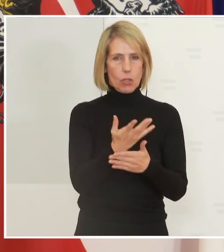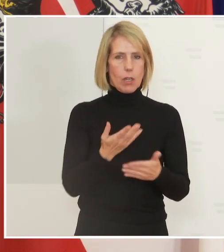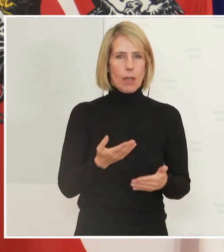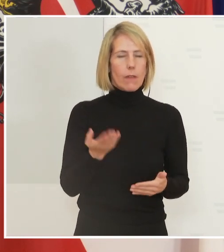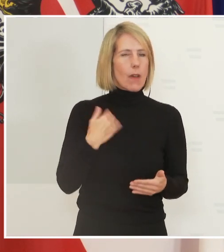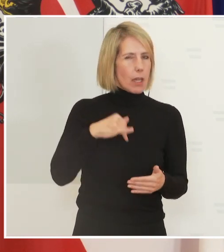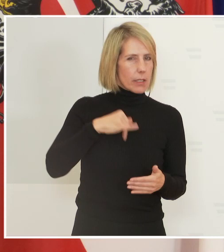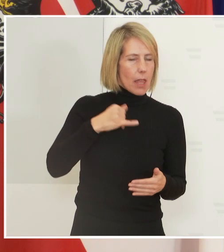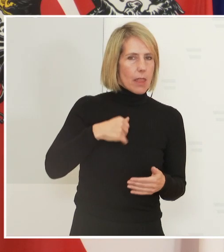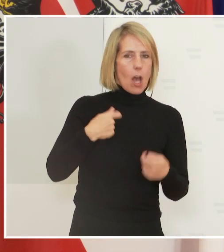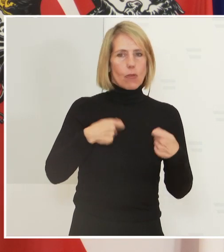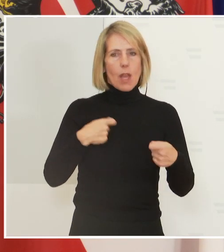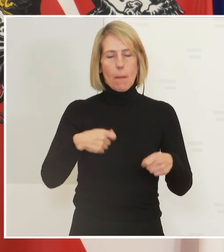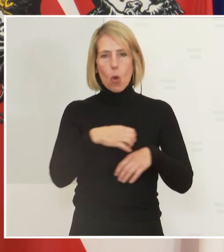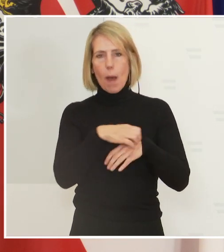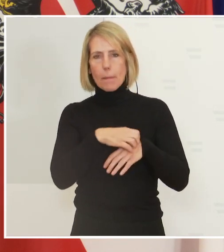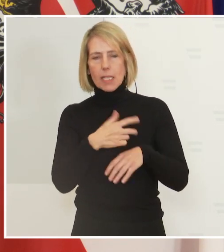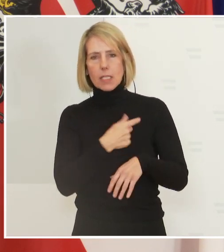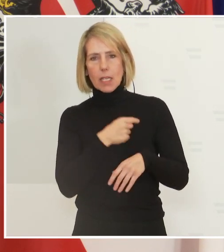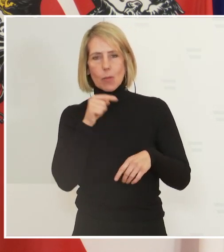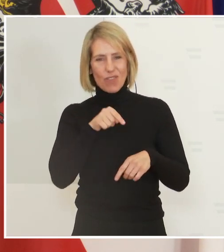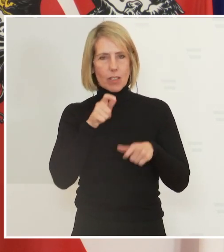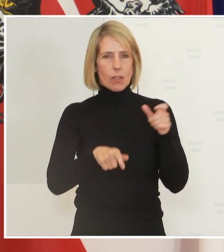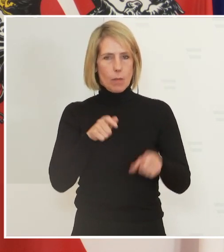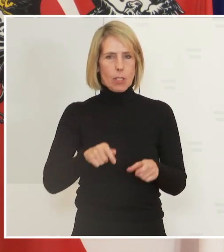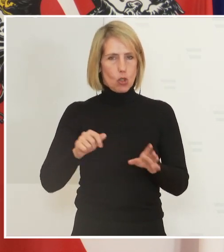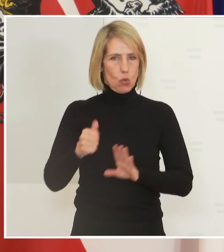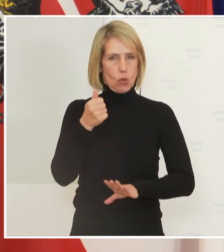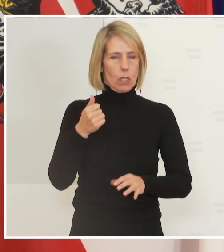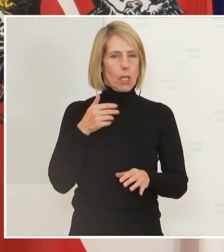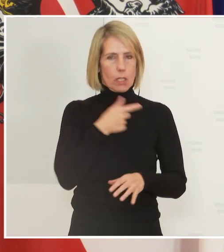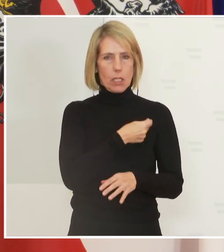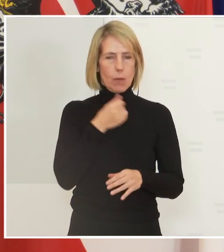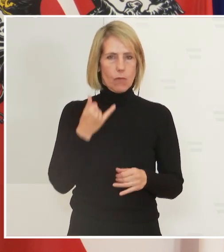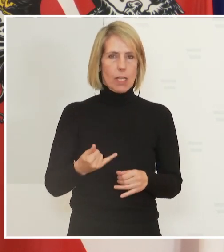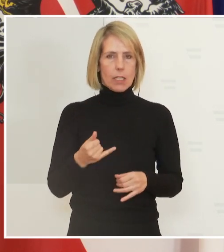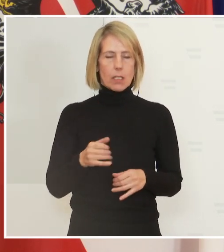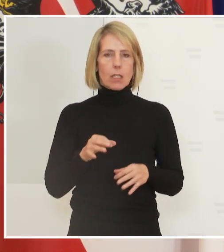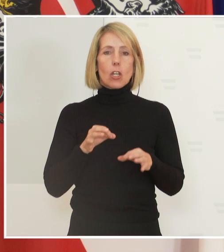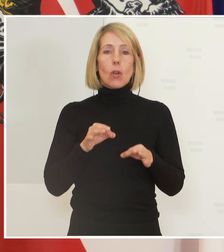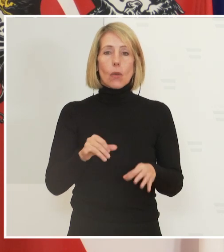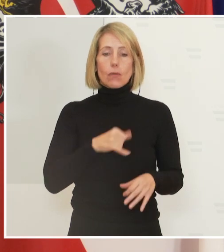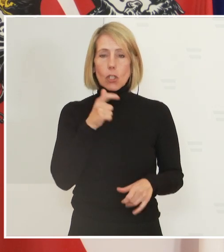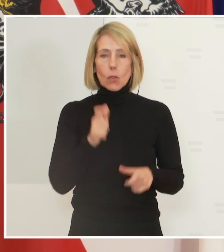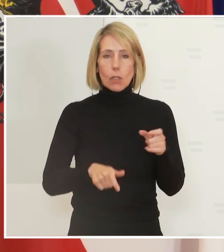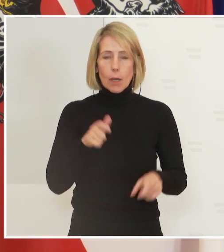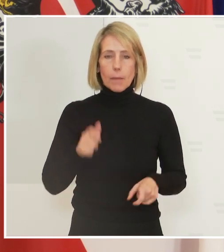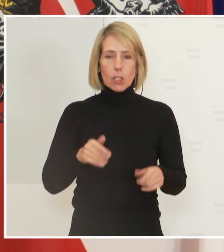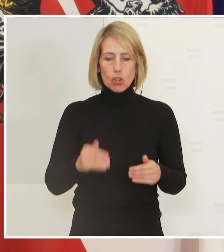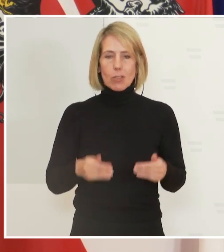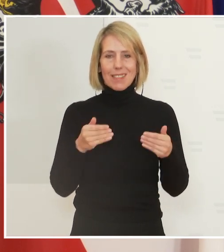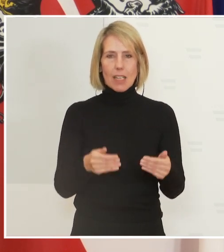Februar, März geimpft worden sind. Es ist auch eine Möglichkeit für Jüngere, sich bereits nach 6 Monaten